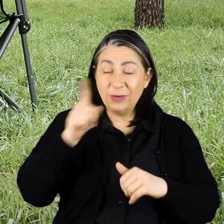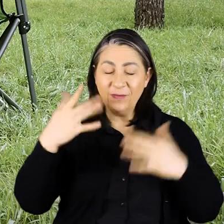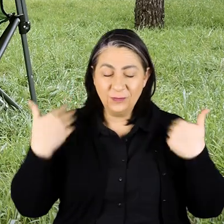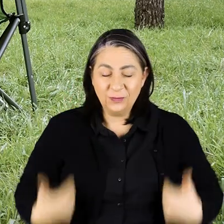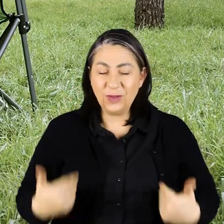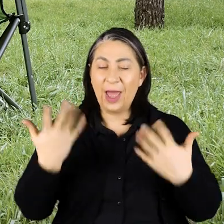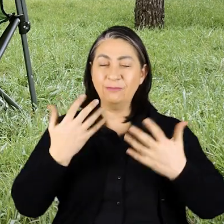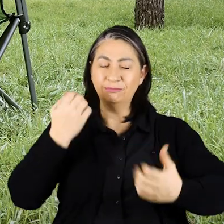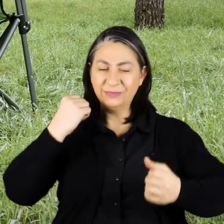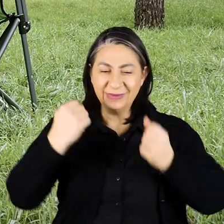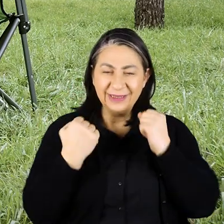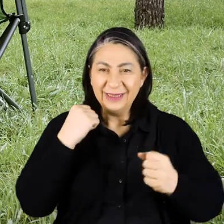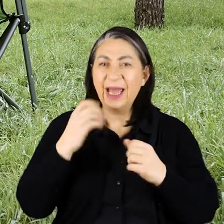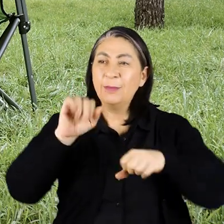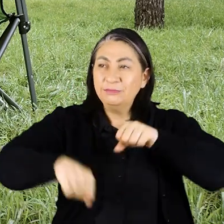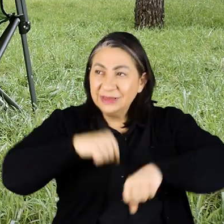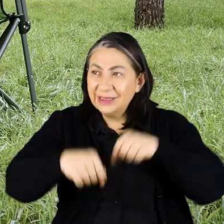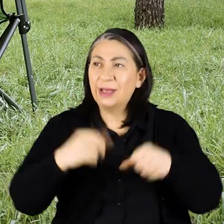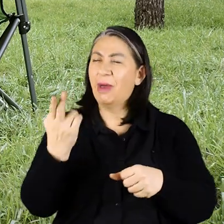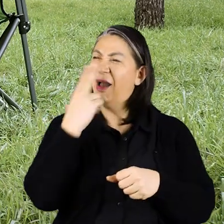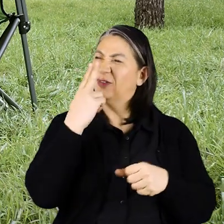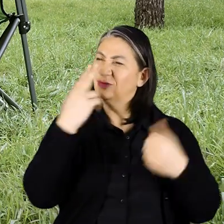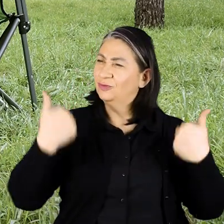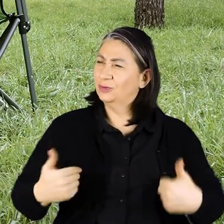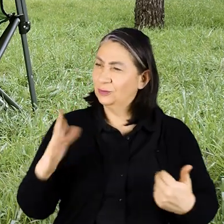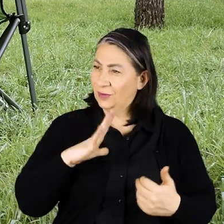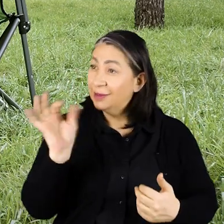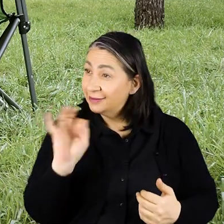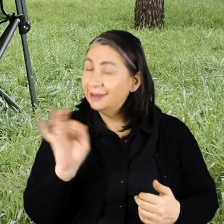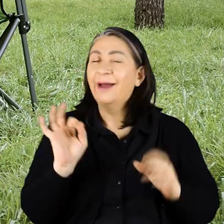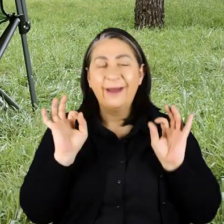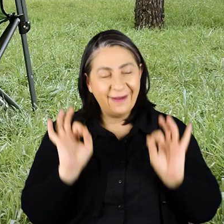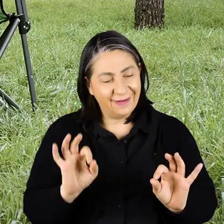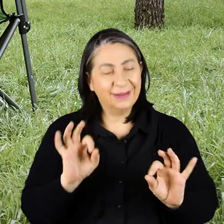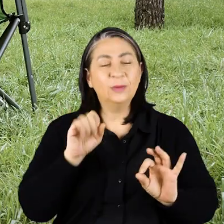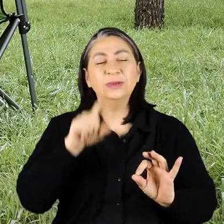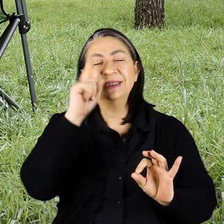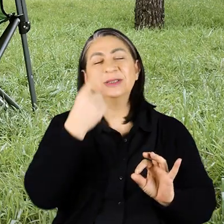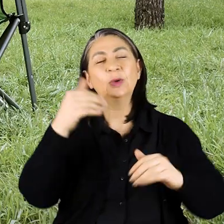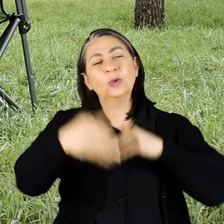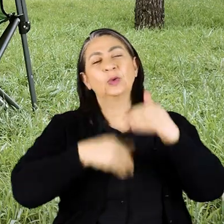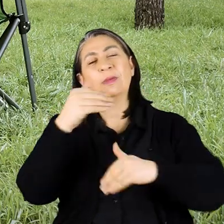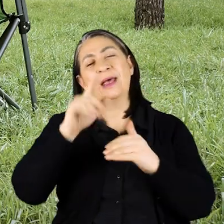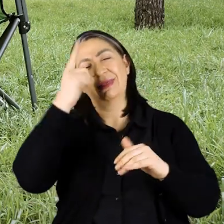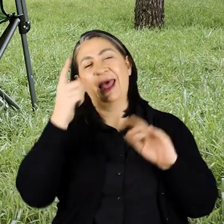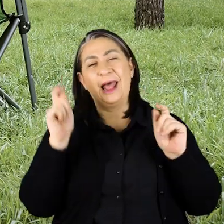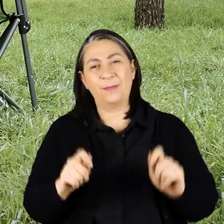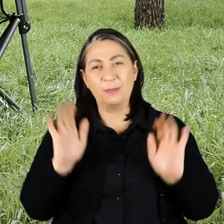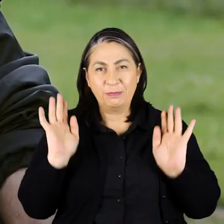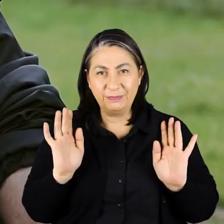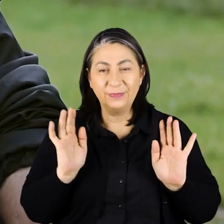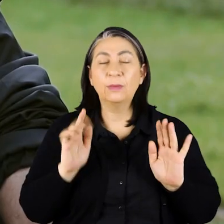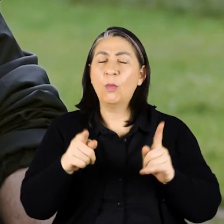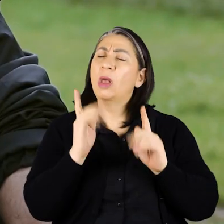vücudun işte hem fitness'ten dolayı hem bisikletten dolayı biraz daha yatkın Aynen öyle sadece bu sefer yüzmeye çevirmiş olduk o birikimi